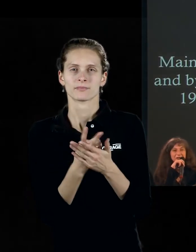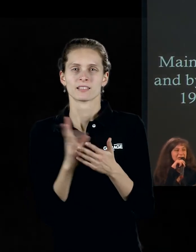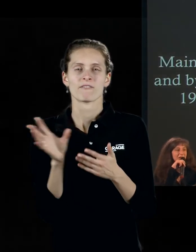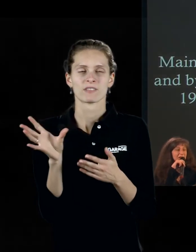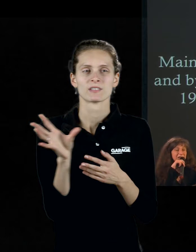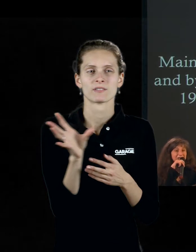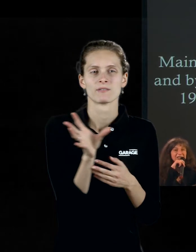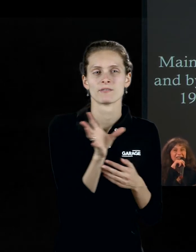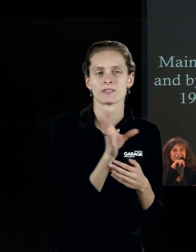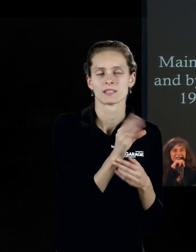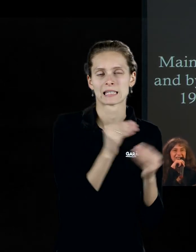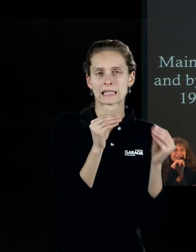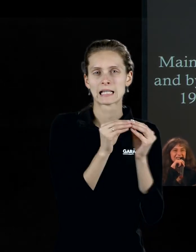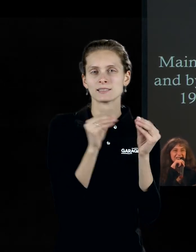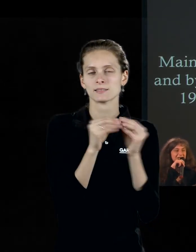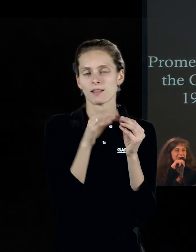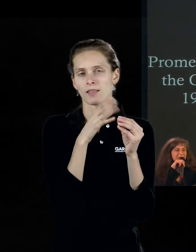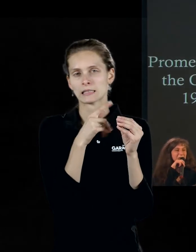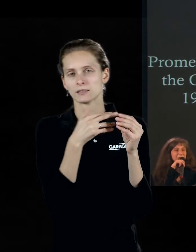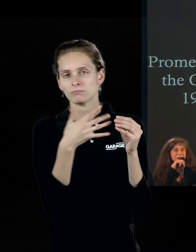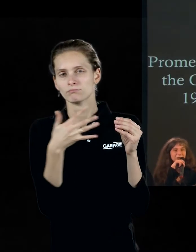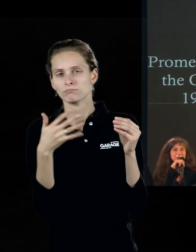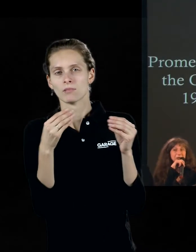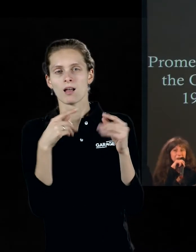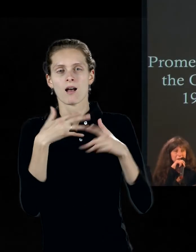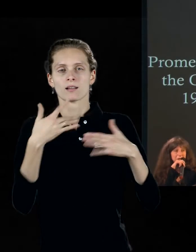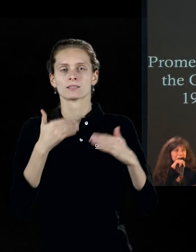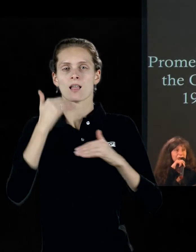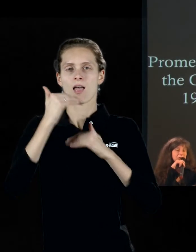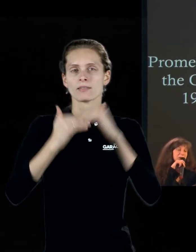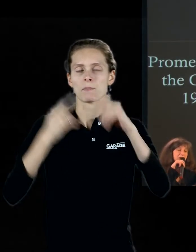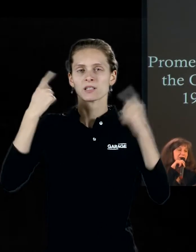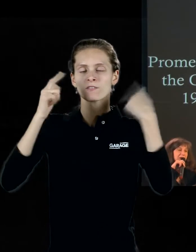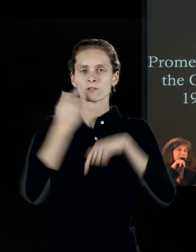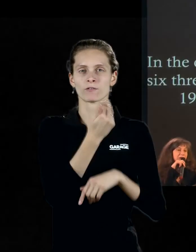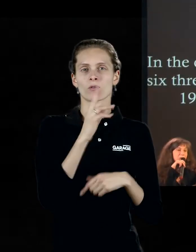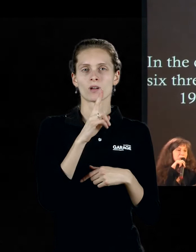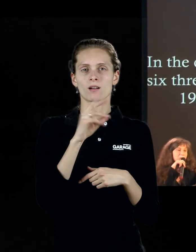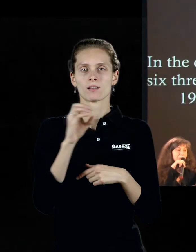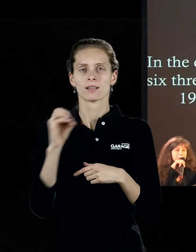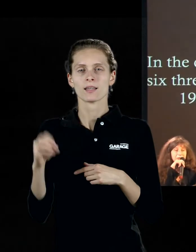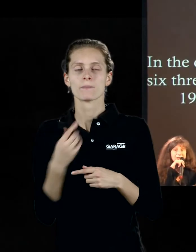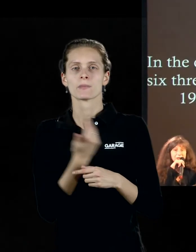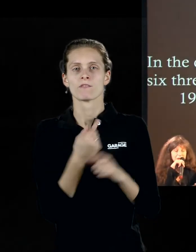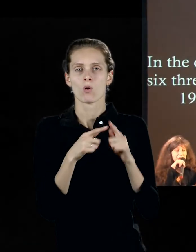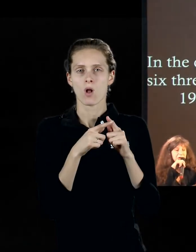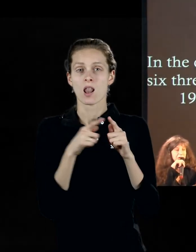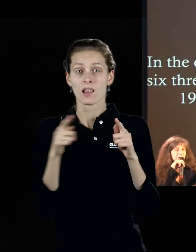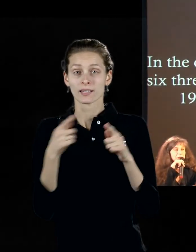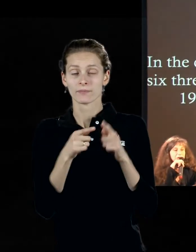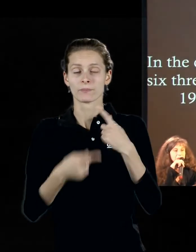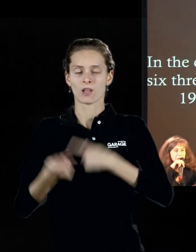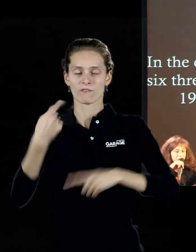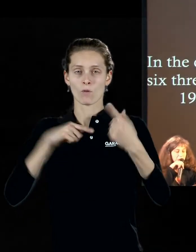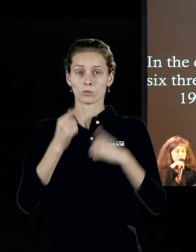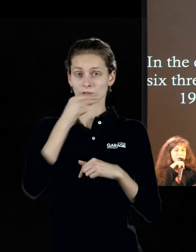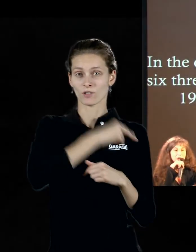разных десятилетий и разных этапов творчества Клея. Вот одна из линий, к которым он возвращался